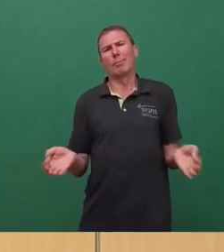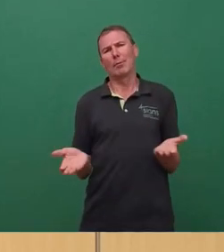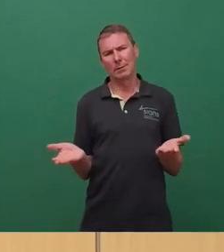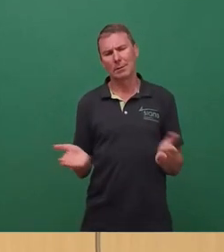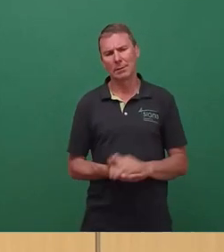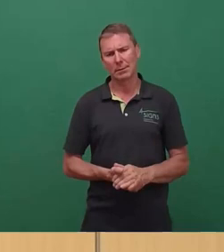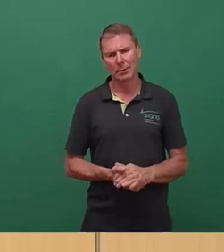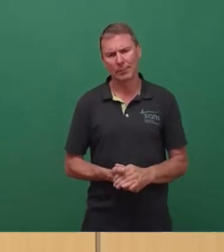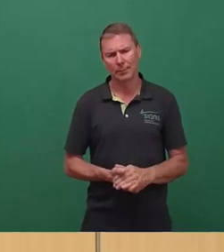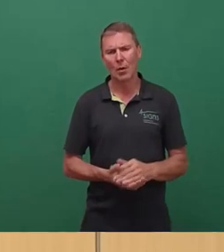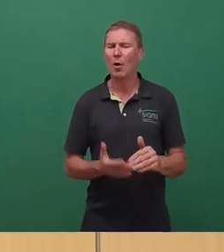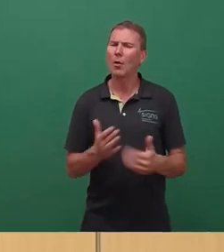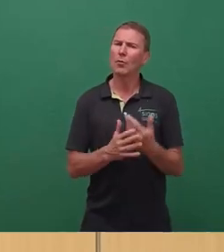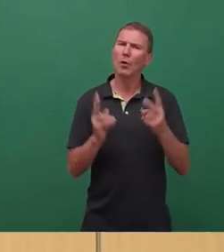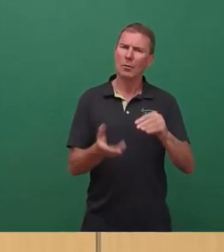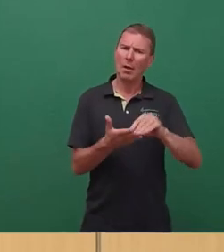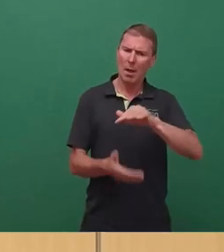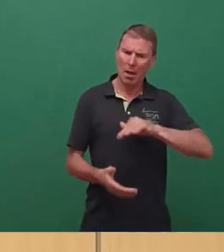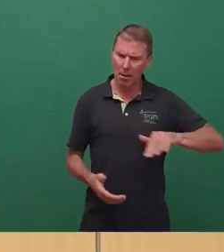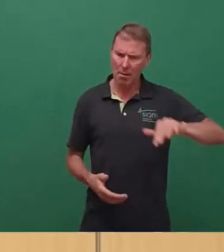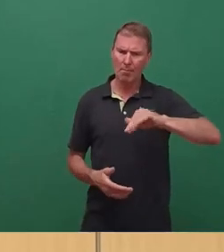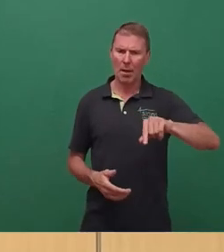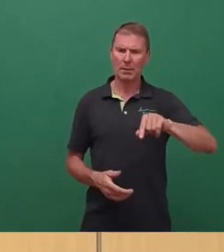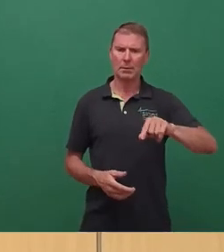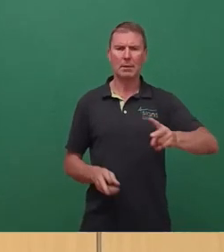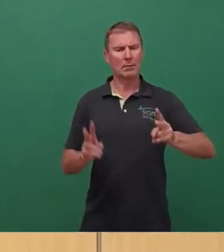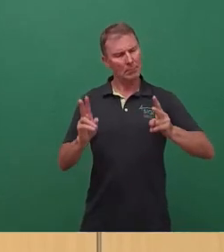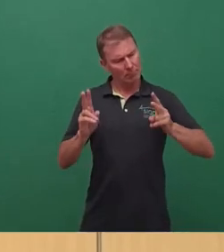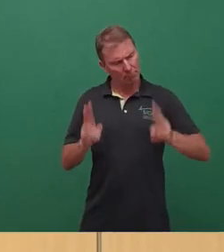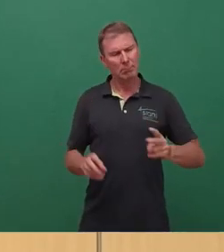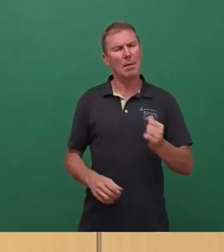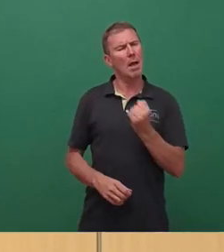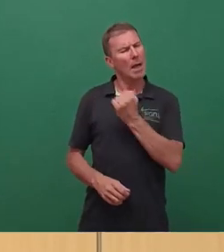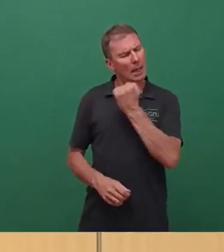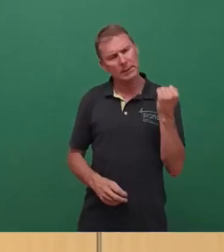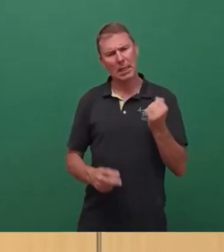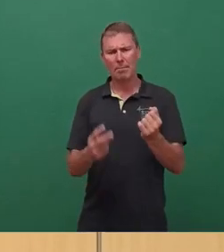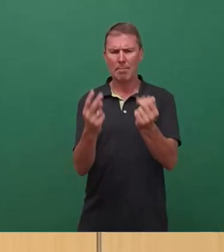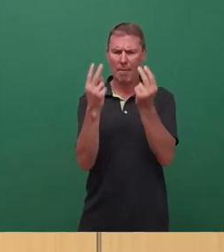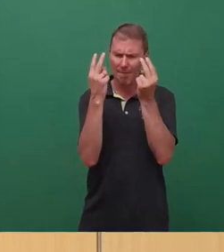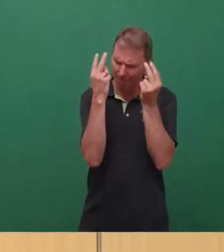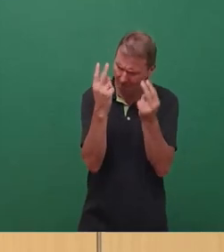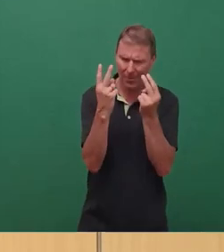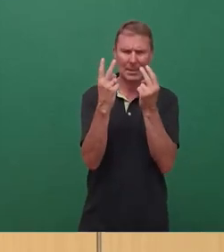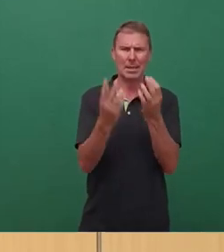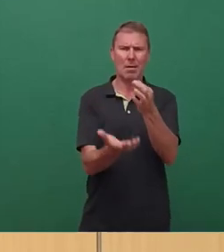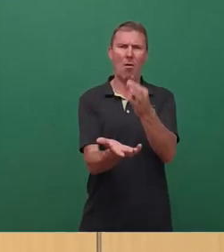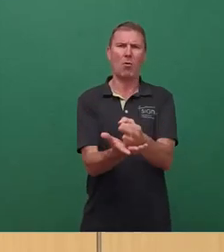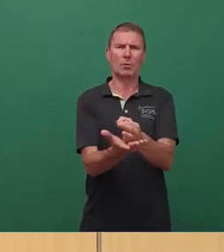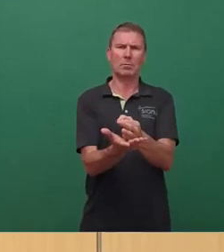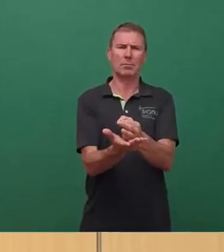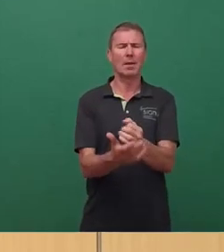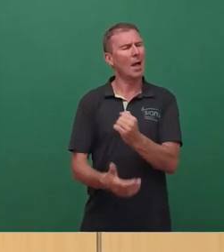Der Neustädter Markt ist ein extrem wichtiger Ort. Er ist extrem